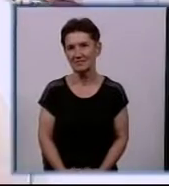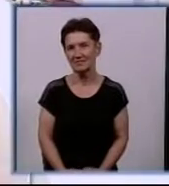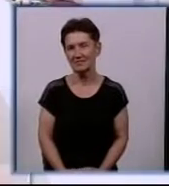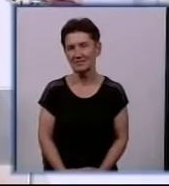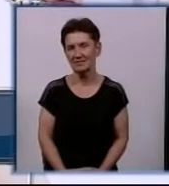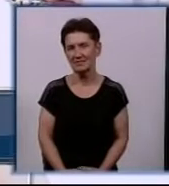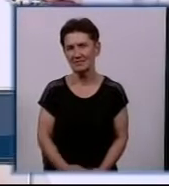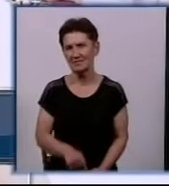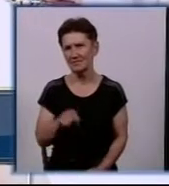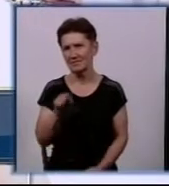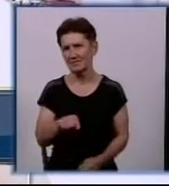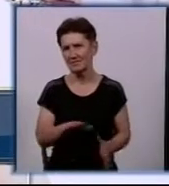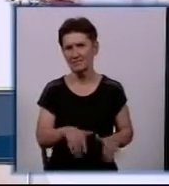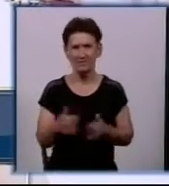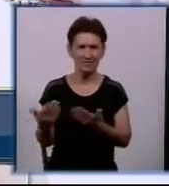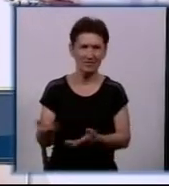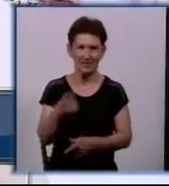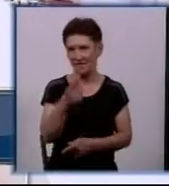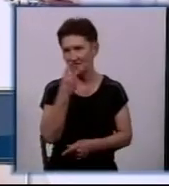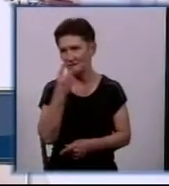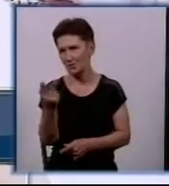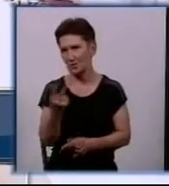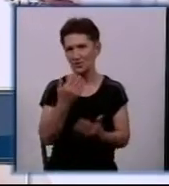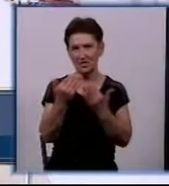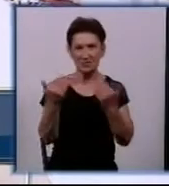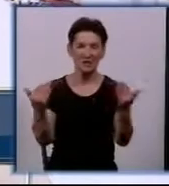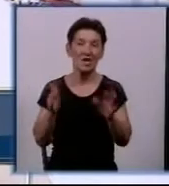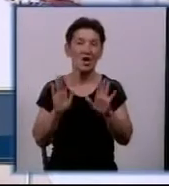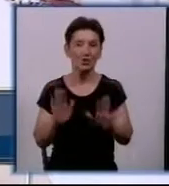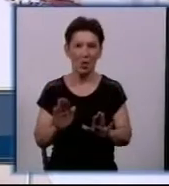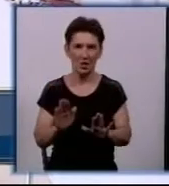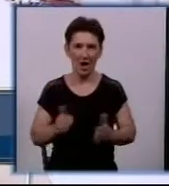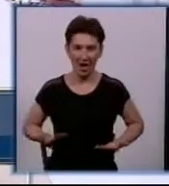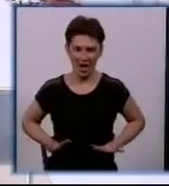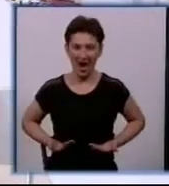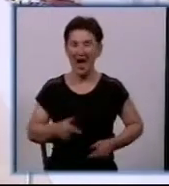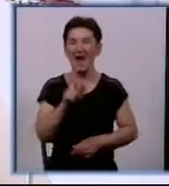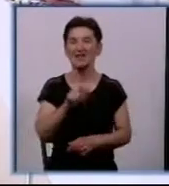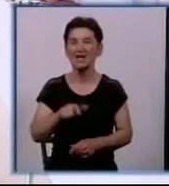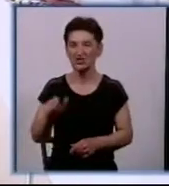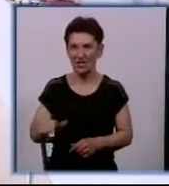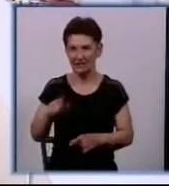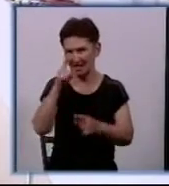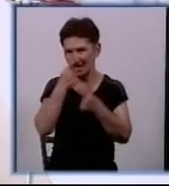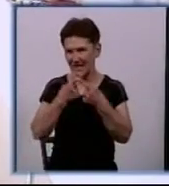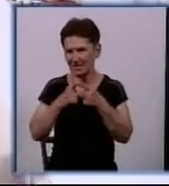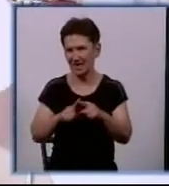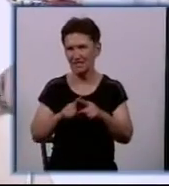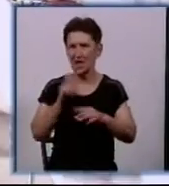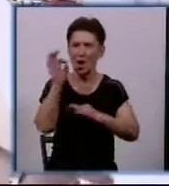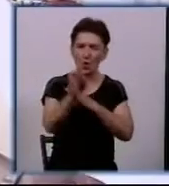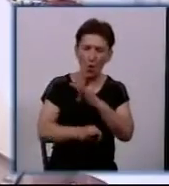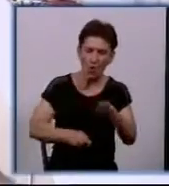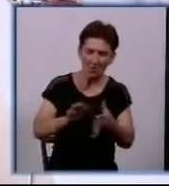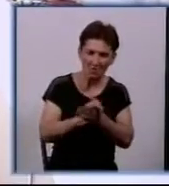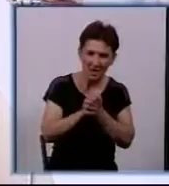Тут представлені, ви вже бачили, експонати тільки цивільні. Тобто вся цивільна техніка. Це і мирний космос, це і